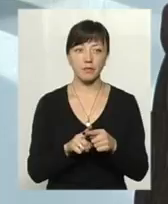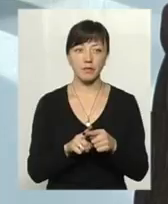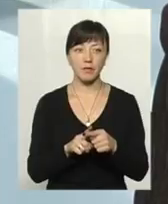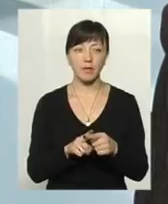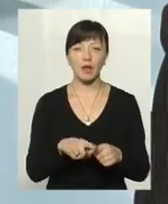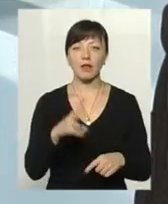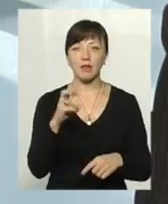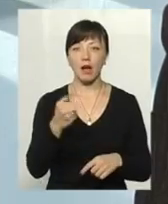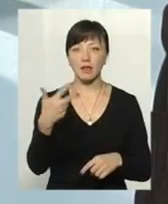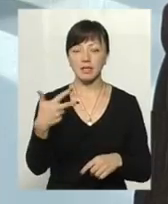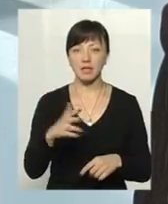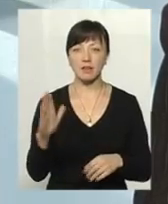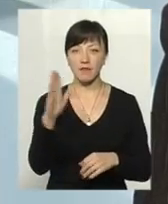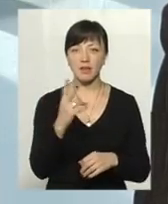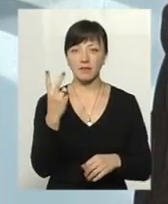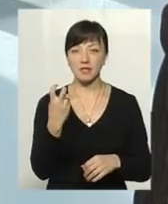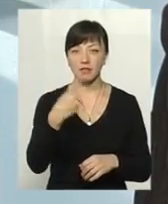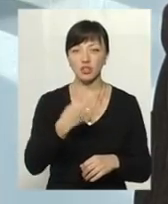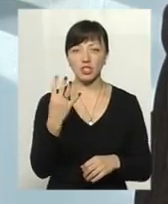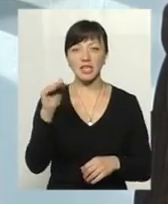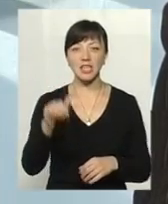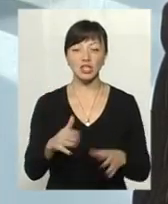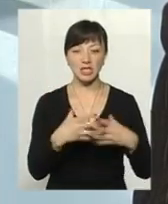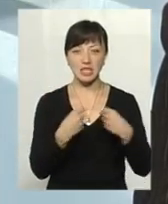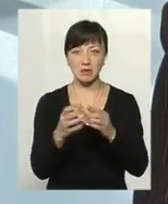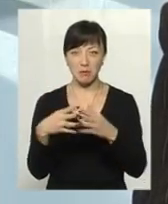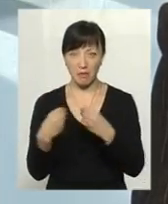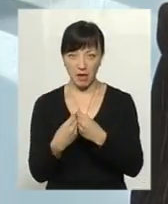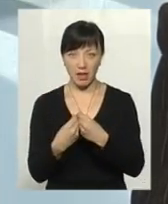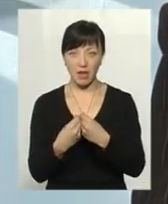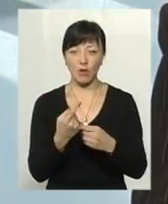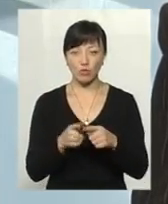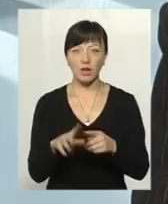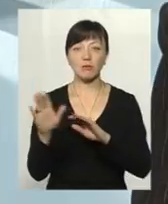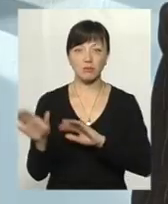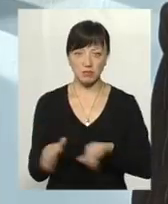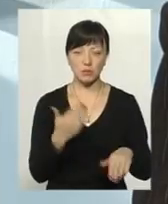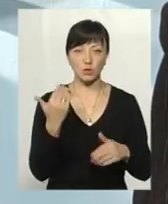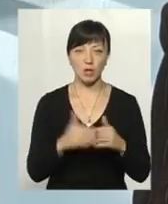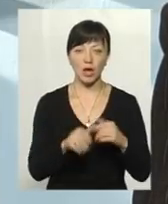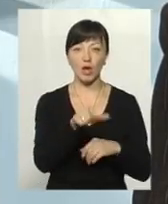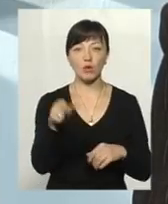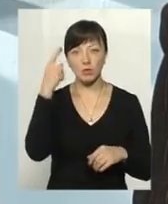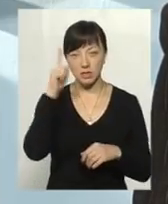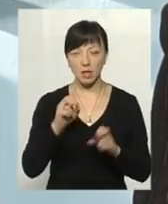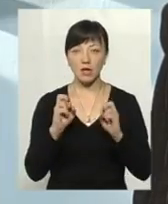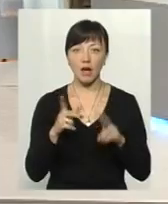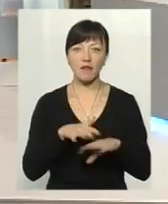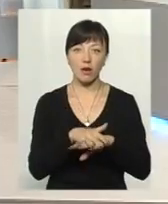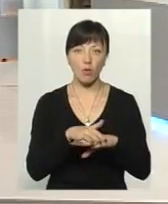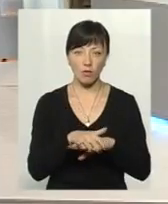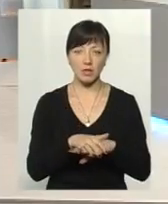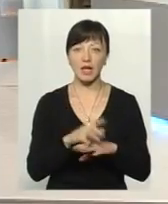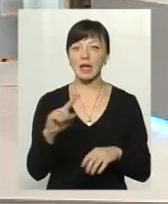30 вересня отримало 224 тисячі сімей. Вони, в принципі, вже це пройшли. Люди знають, як вираховувати.